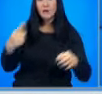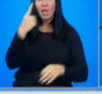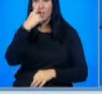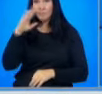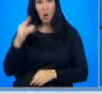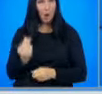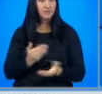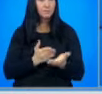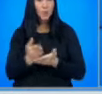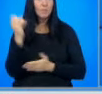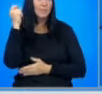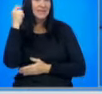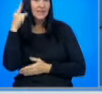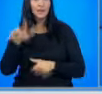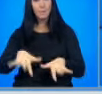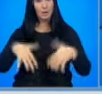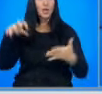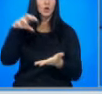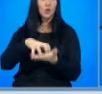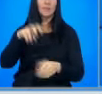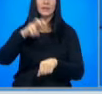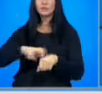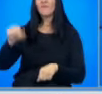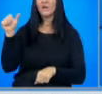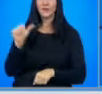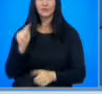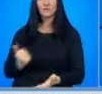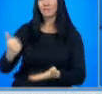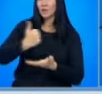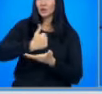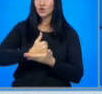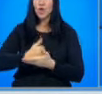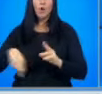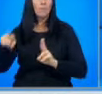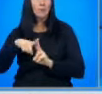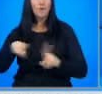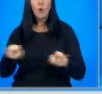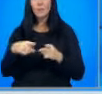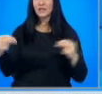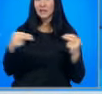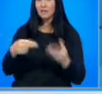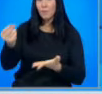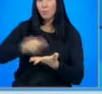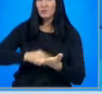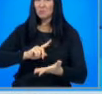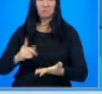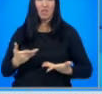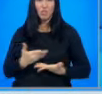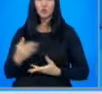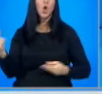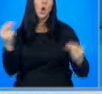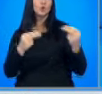милион лева. Според председателя на парламентарната група, Дейслава Танасова, назначението от Петков в управителен съвет е сключил ненужни